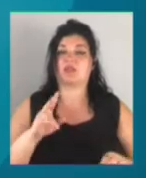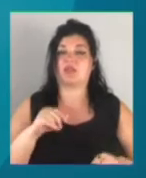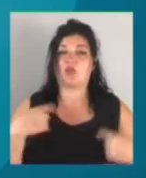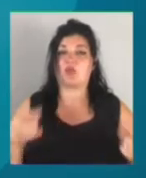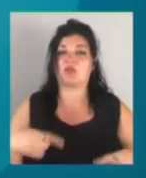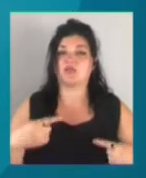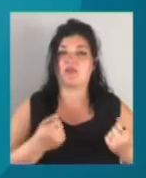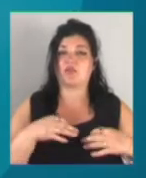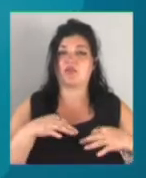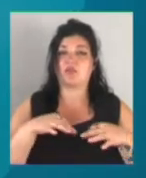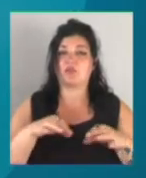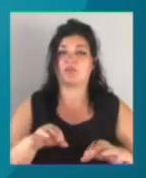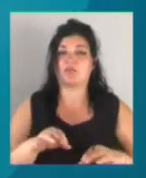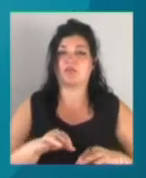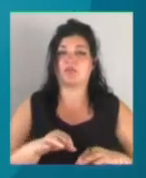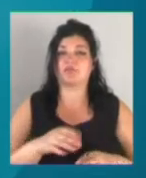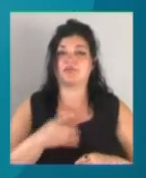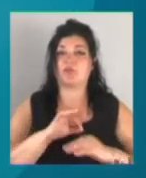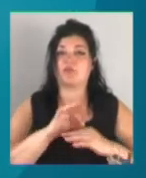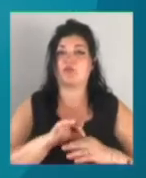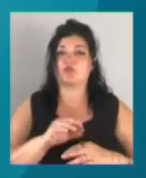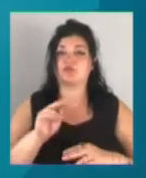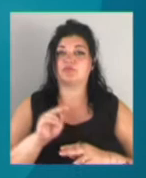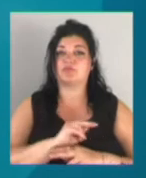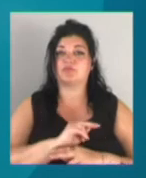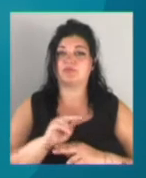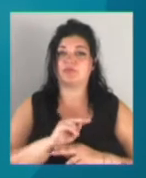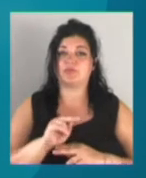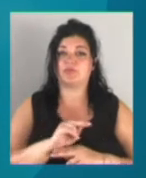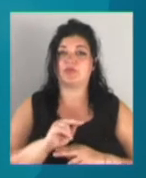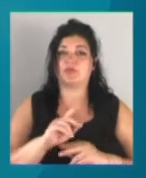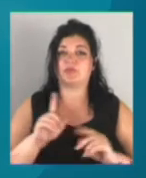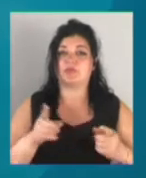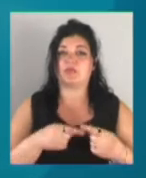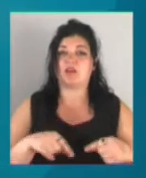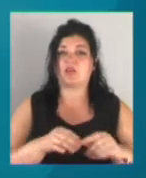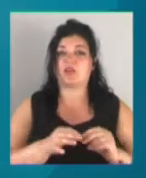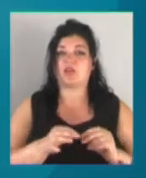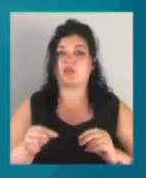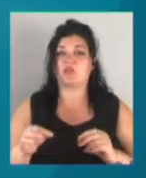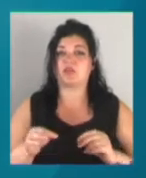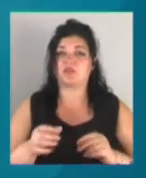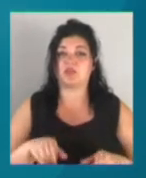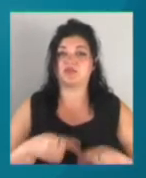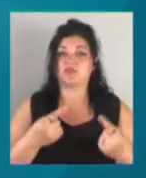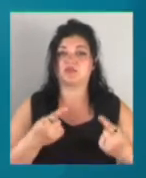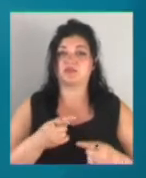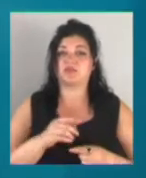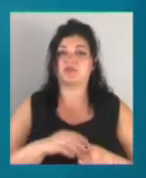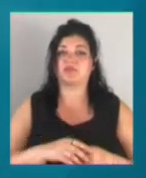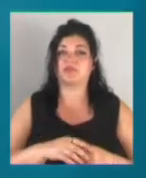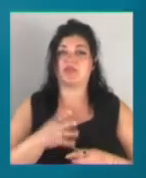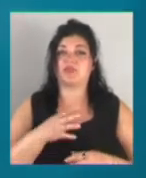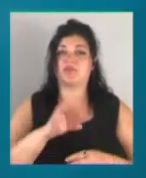дорогах міста, де проводили поточний ремонт методом заливкою швів, підрядні організації сиплять піщану суміш, аби мастика, яку